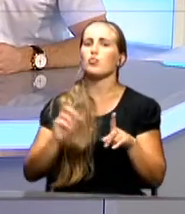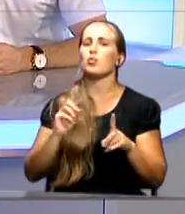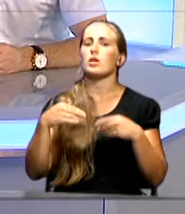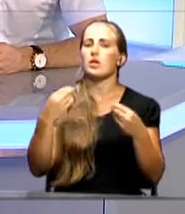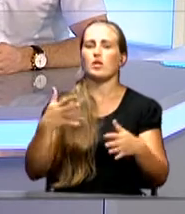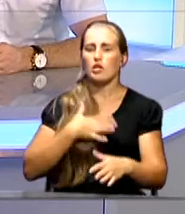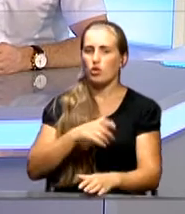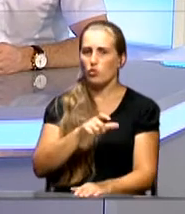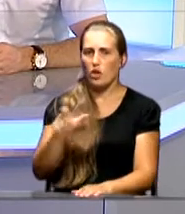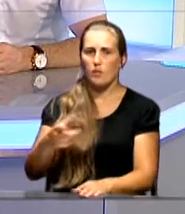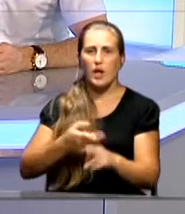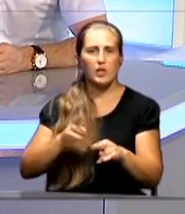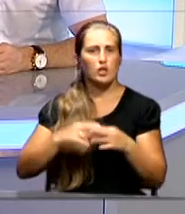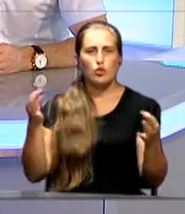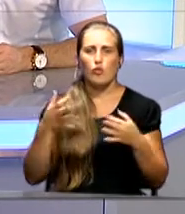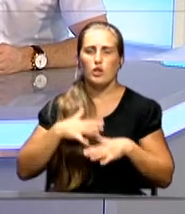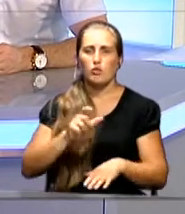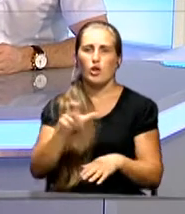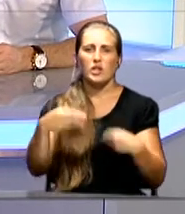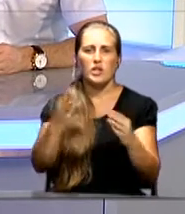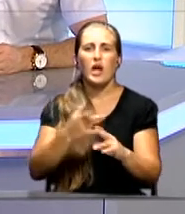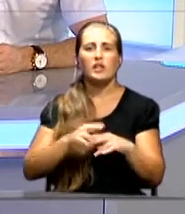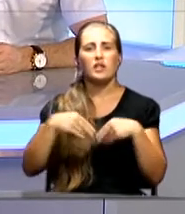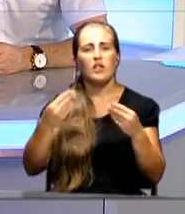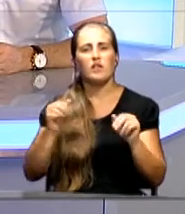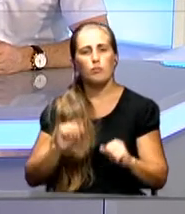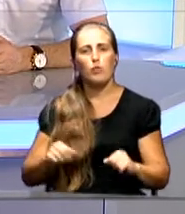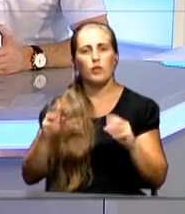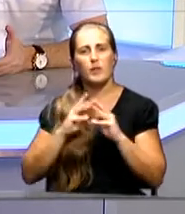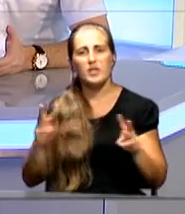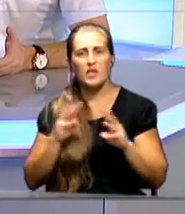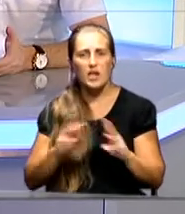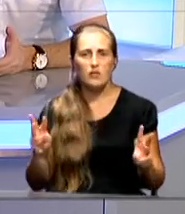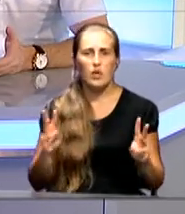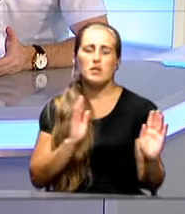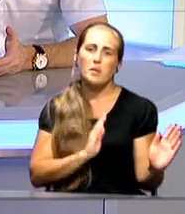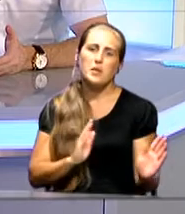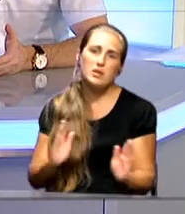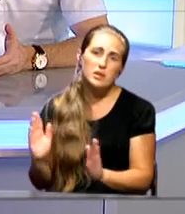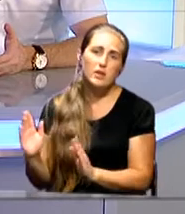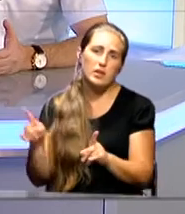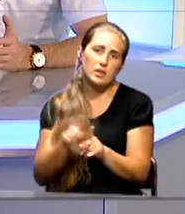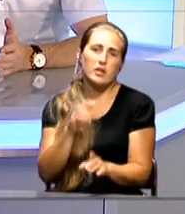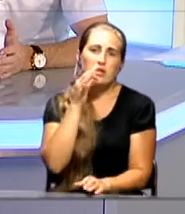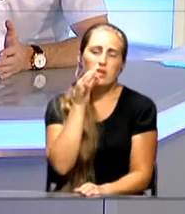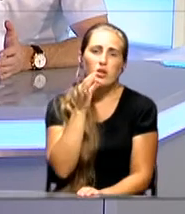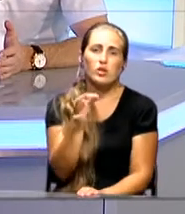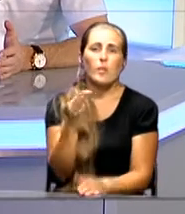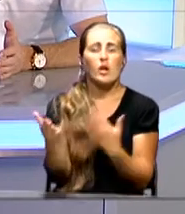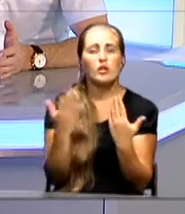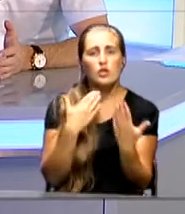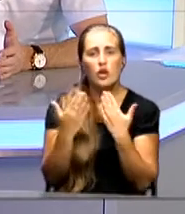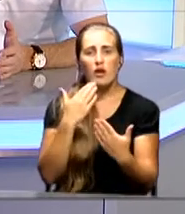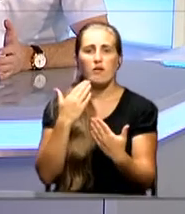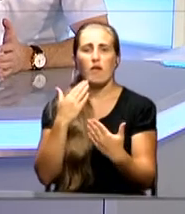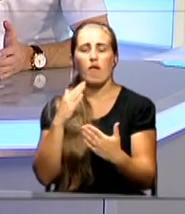крымчанам. Это ничего крымчанам не даст, но это даст возможность министерству систематизировать, скажем так, отношения